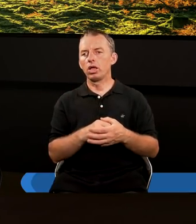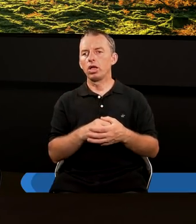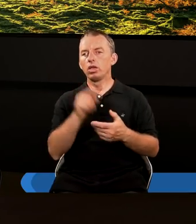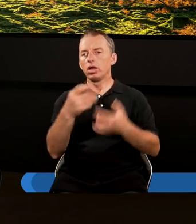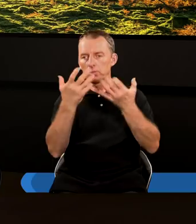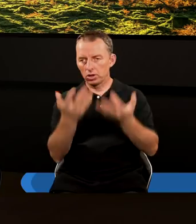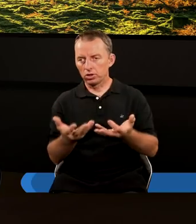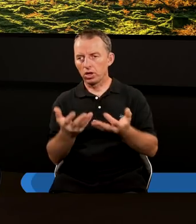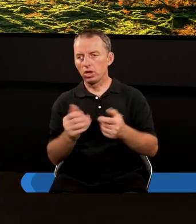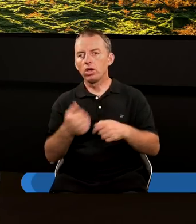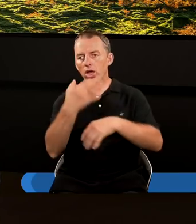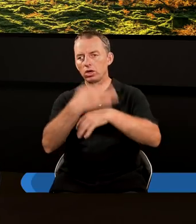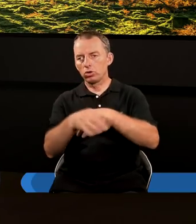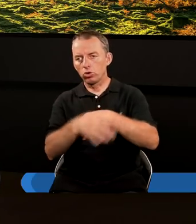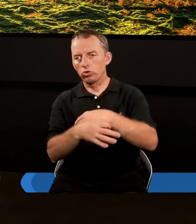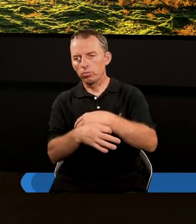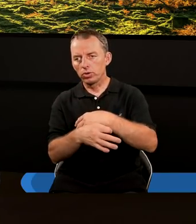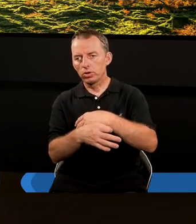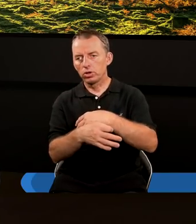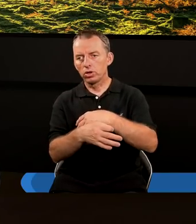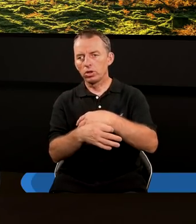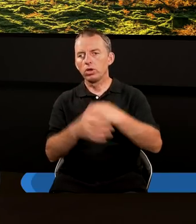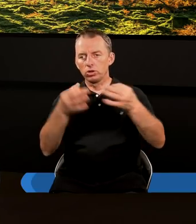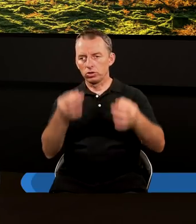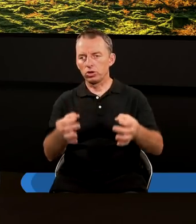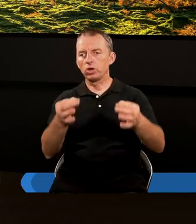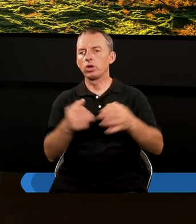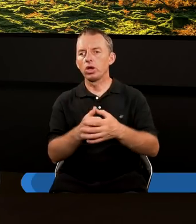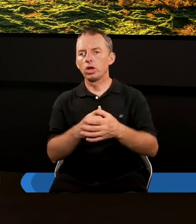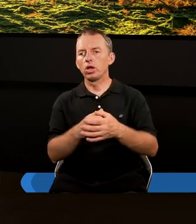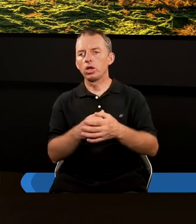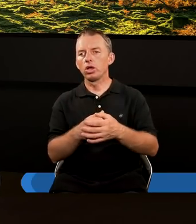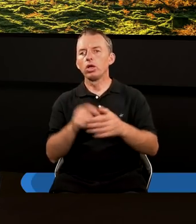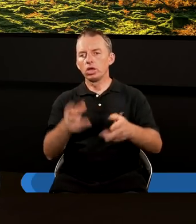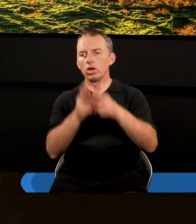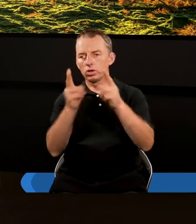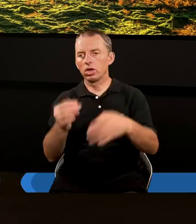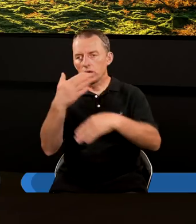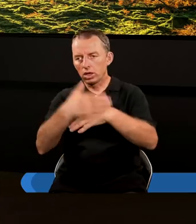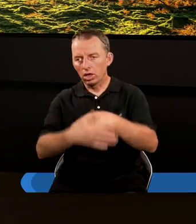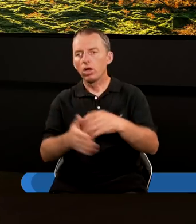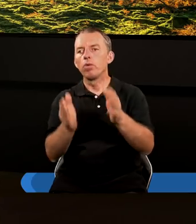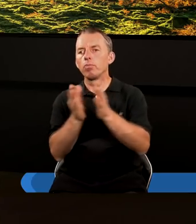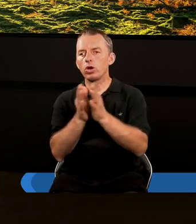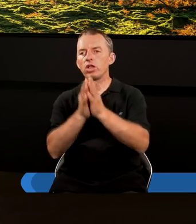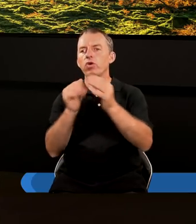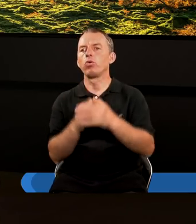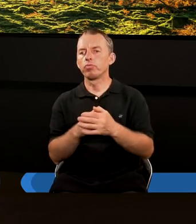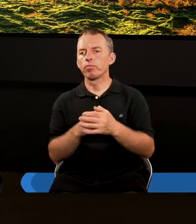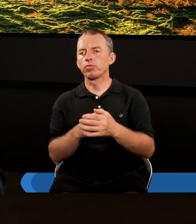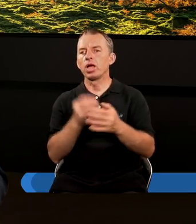Dlatego zechciejmy do nasze studium dzisiejszej, całego sezonu zakończyć też modlitwą,